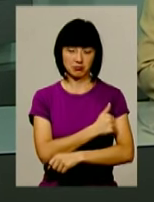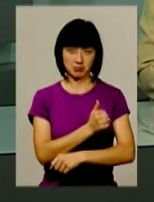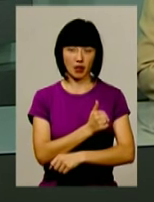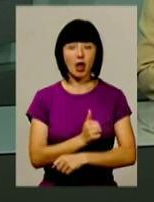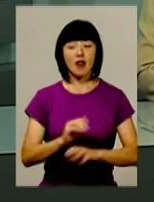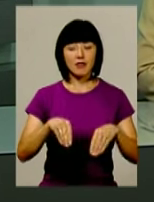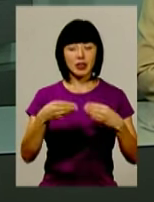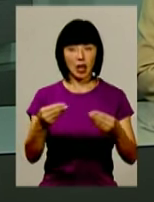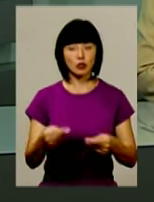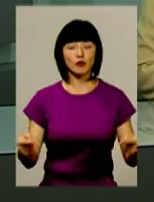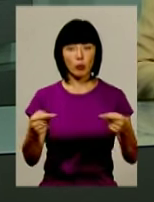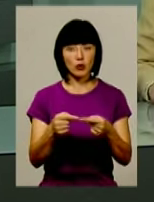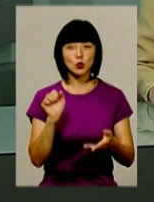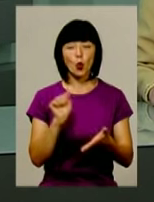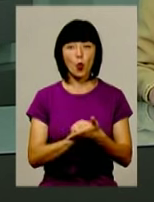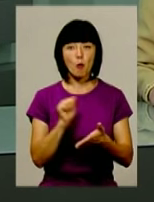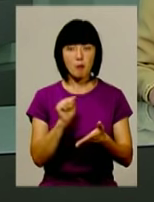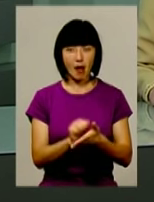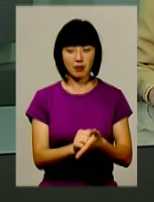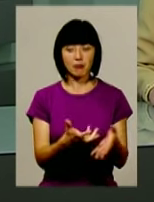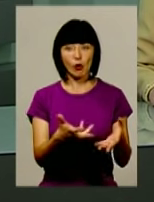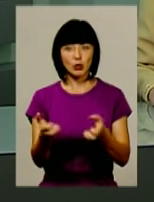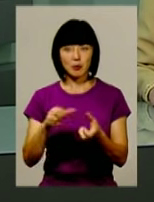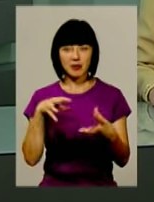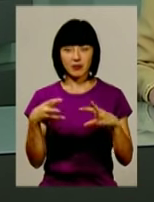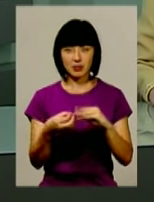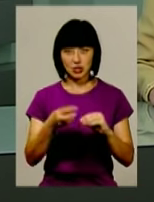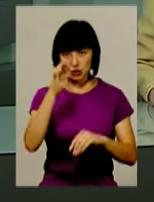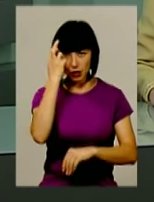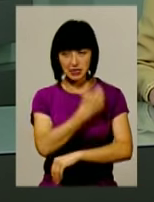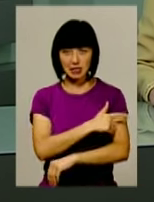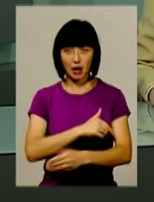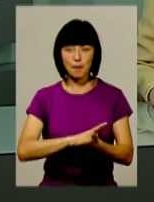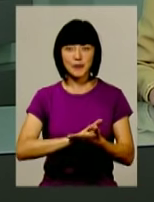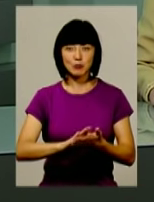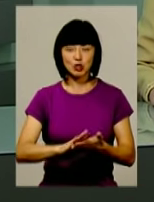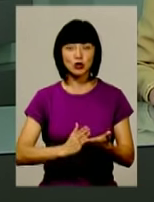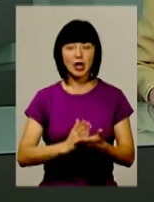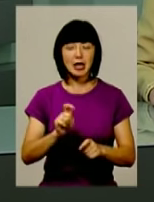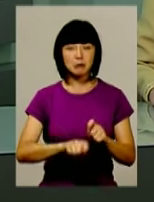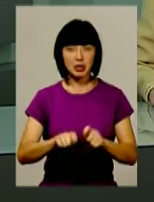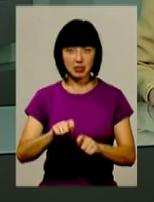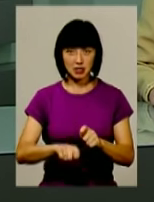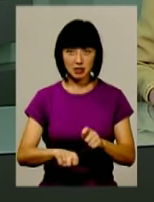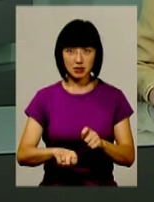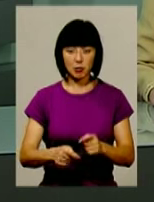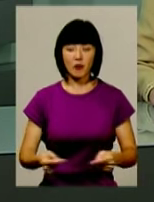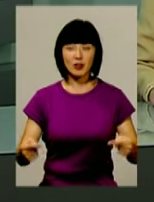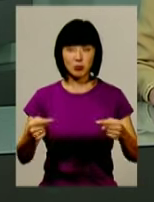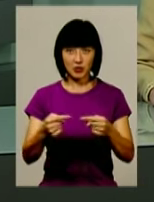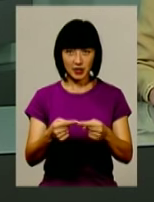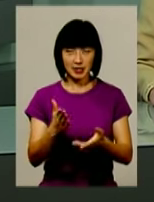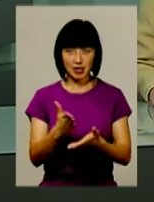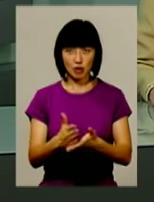Видача відповідного акту, документу для отримання висновку Державної санітарно-епідеміологічної експертизи про відповідність